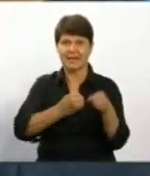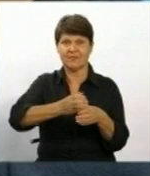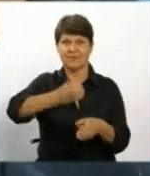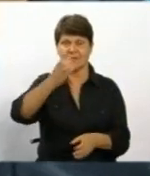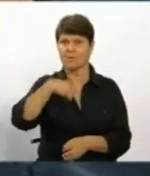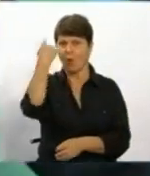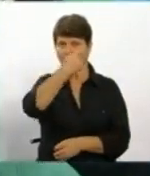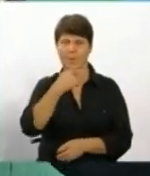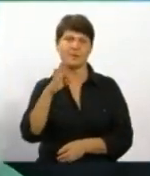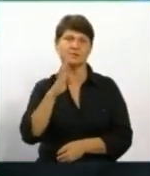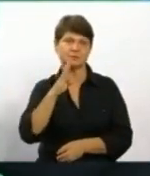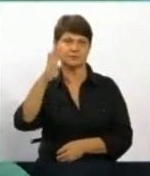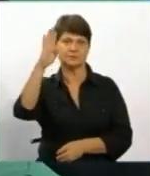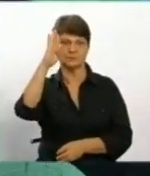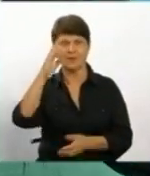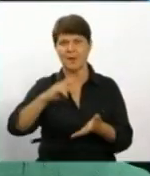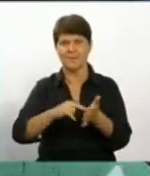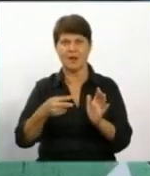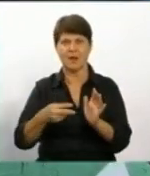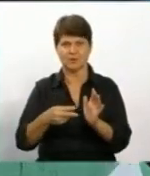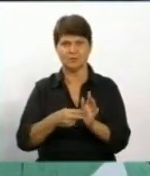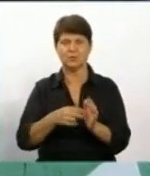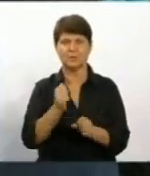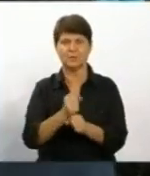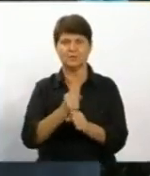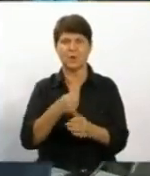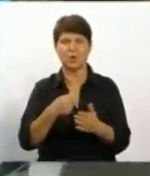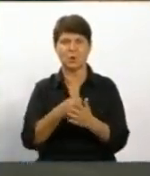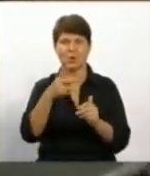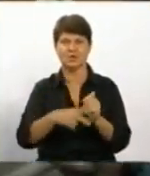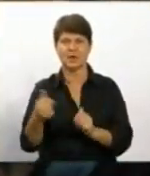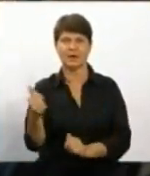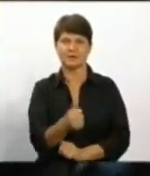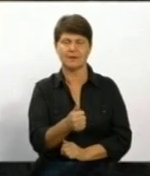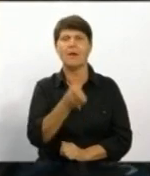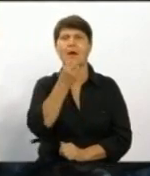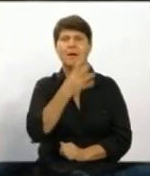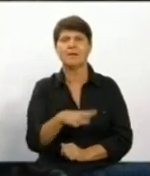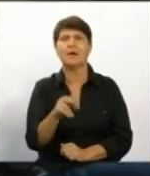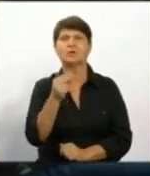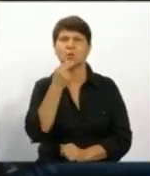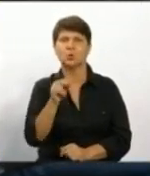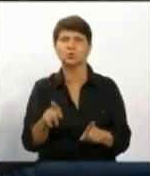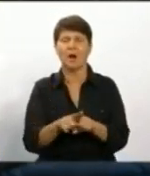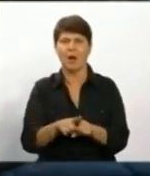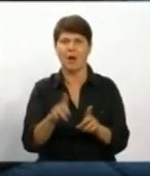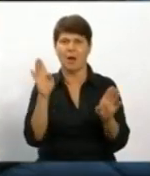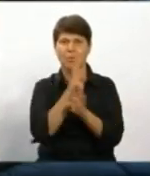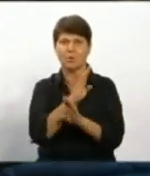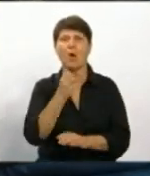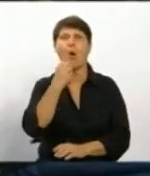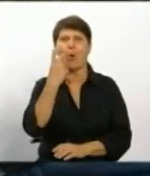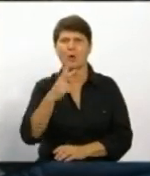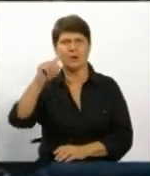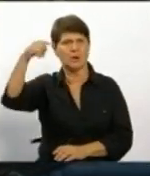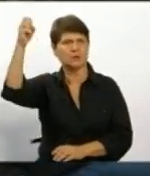жінки. Над стінописом планують працювати до кінця тижня. Краще, щоб така була погода, ніж коли сонце